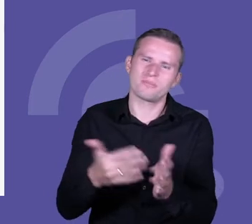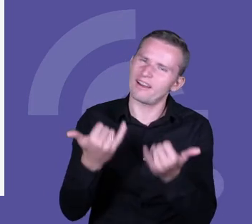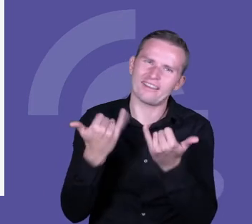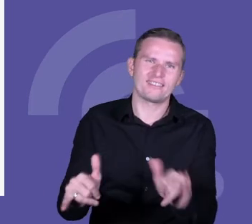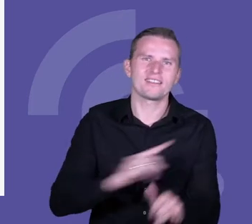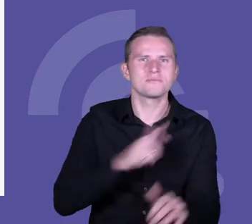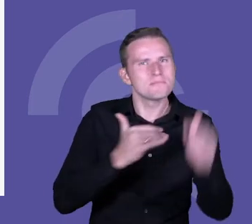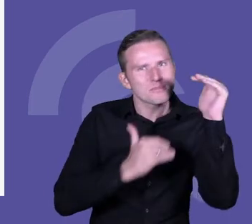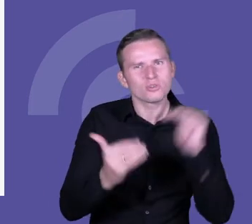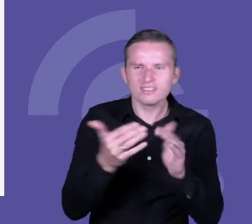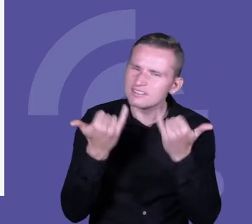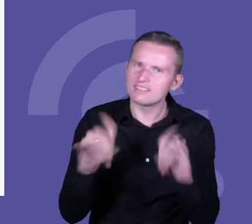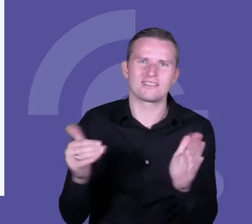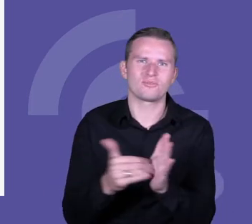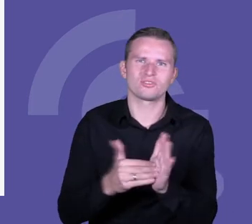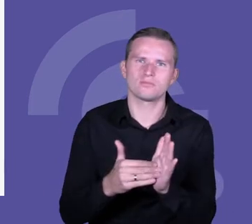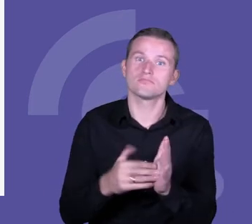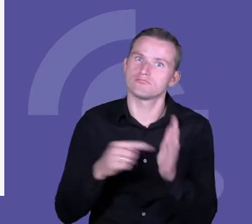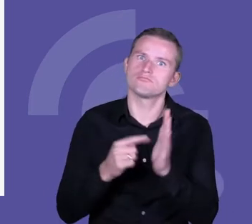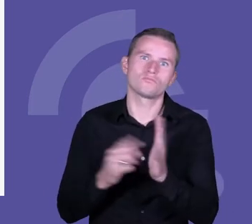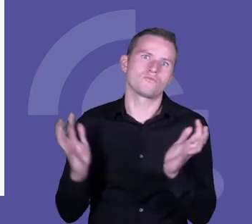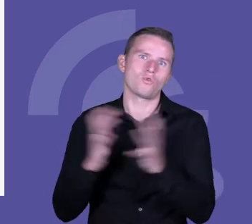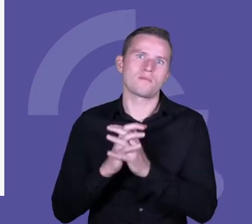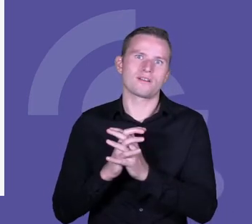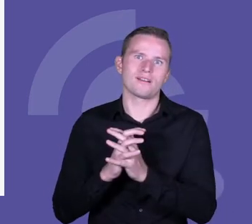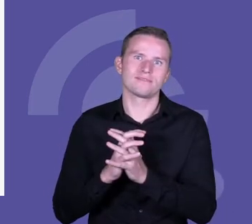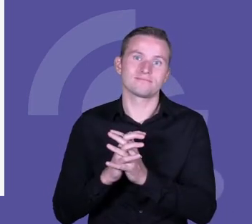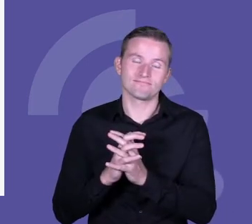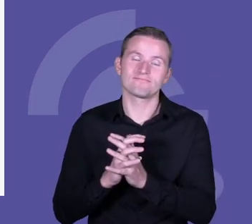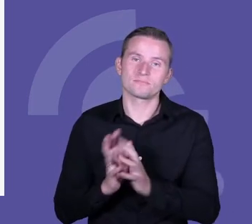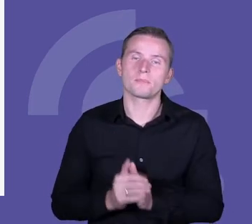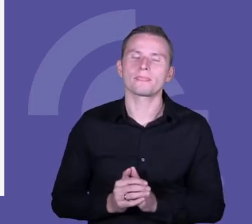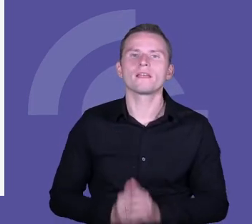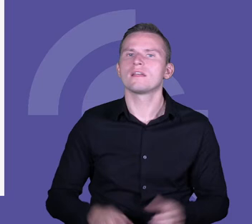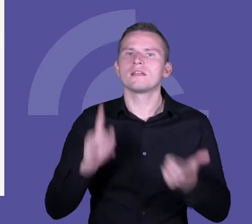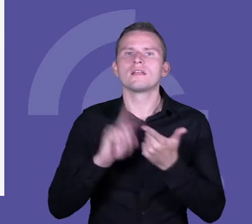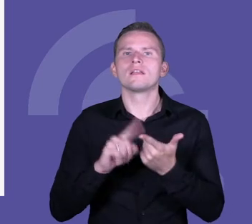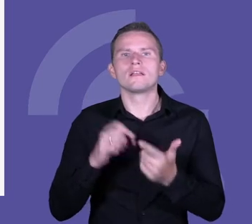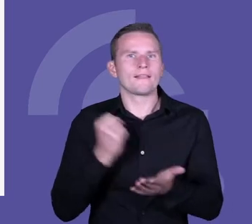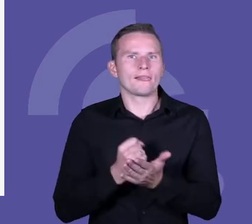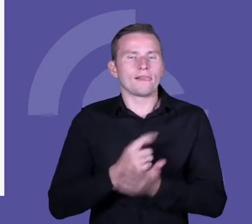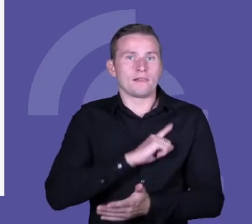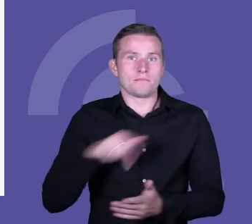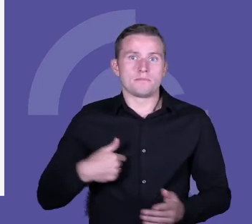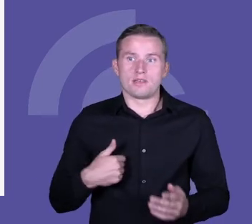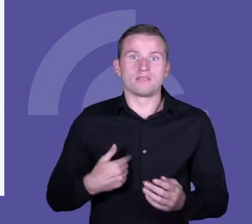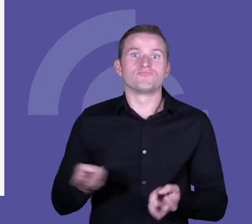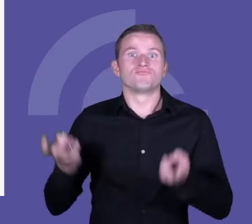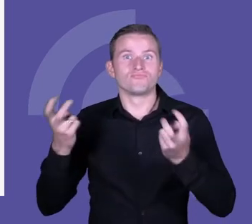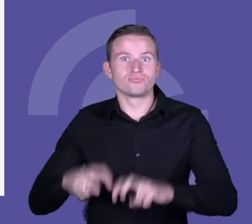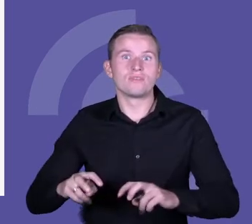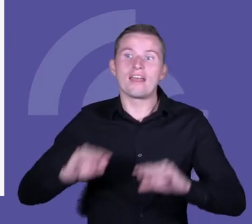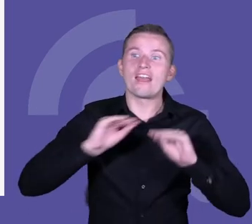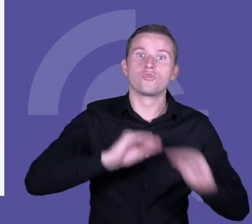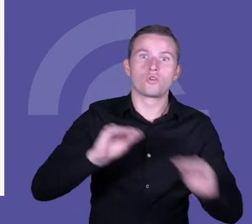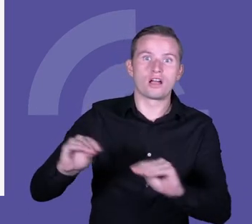kompletnie inaczej. To jest pierwsza taka pułapka, o której rzadko mówimy. Druga, no to jest taka, że stworzymy taką edukację, która z jednej strony, niektórzy